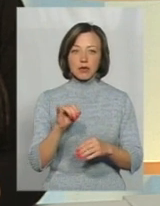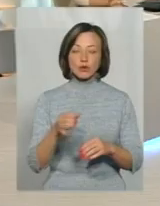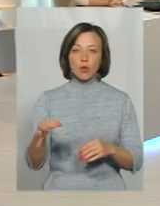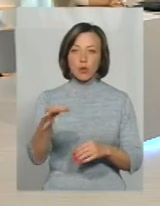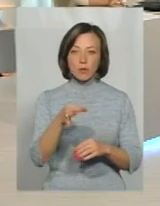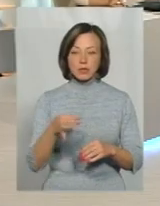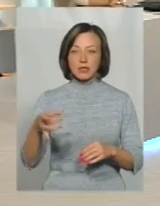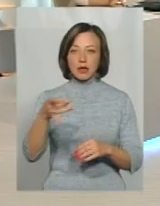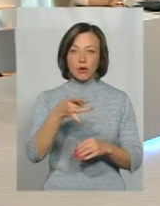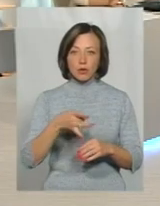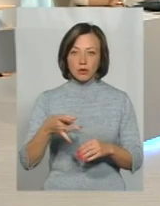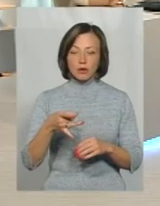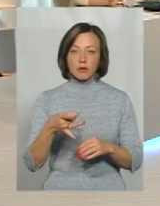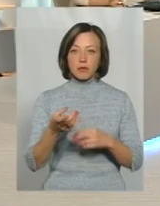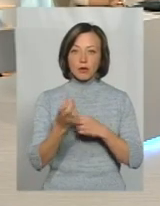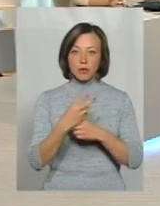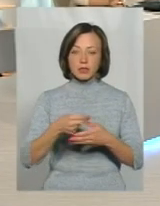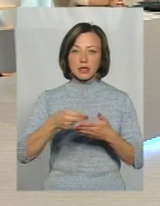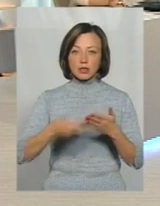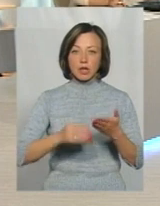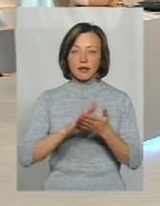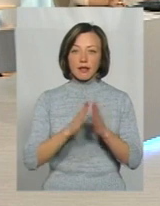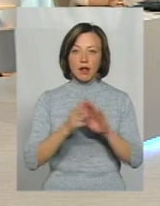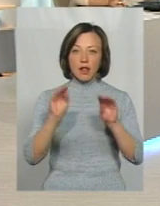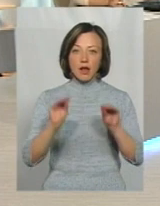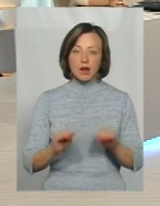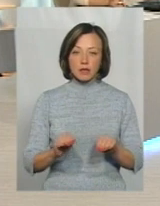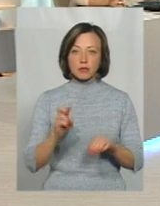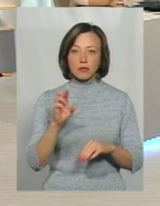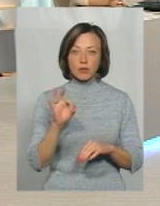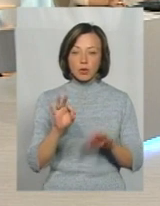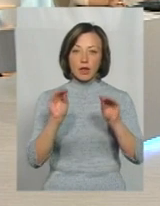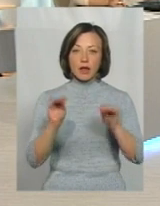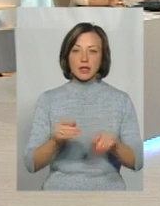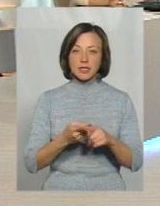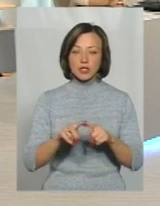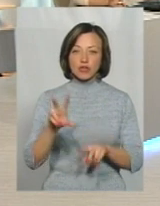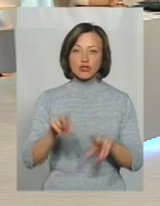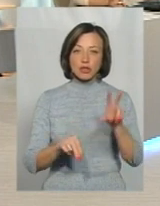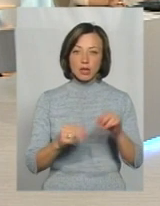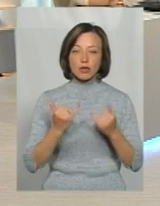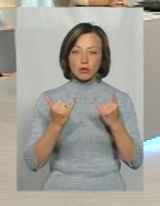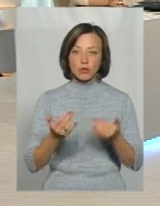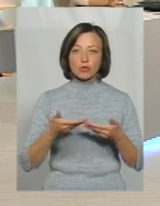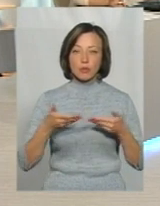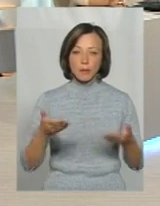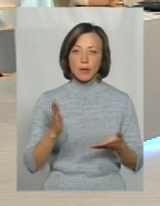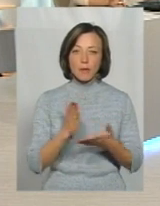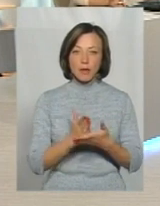області, з регіонів, підходити до нас, заключати декларації, тому що декларації – це є шанс для того, щоб ми мали